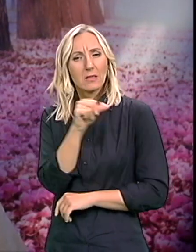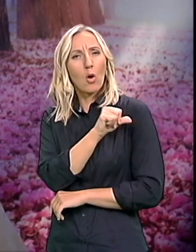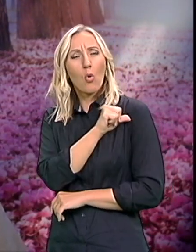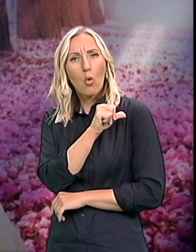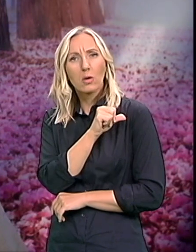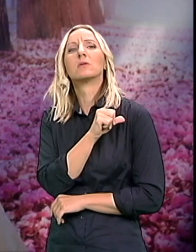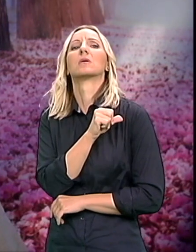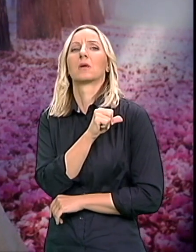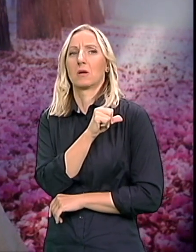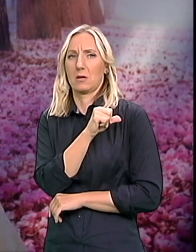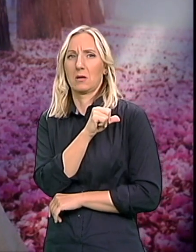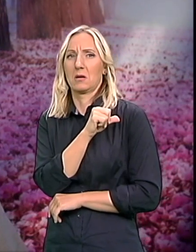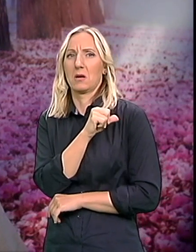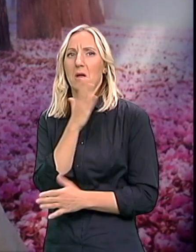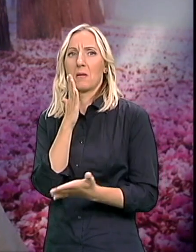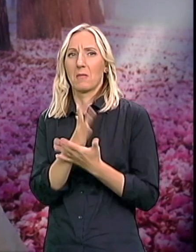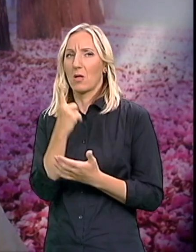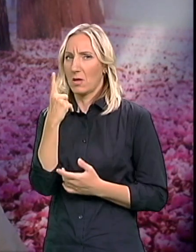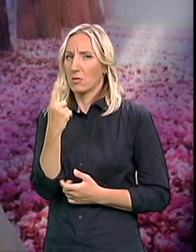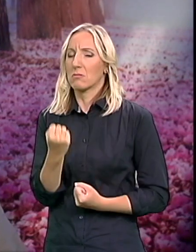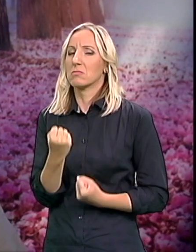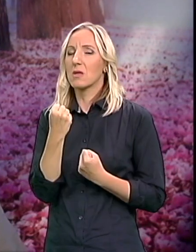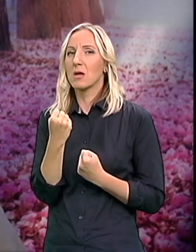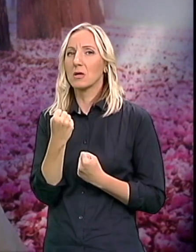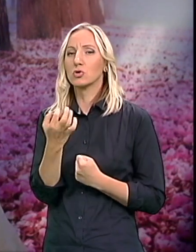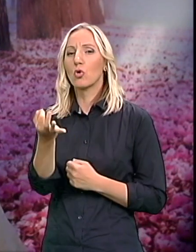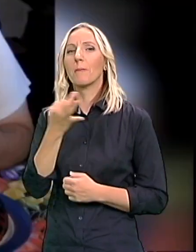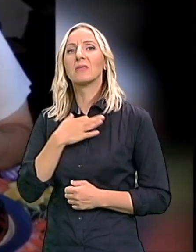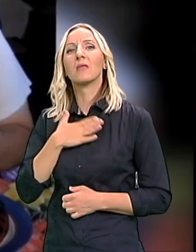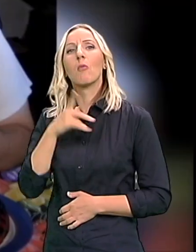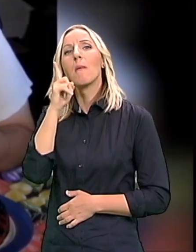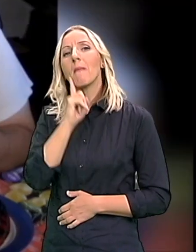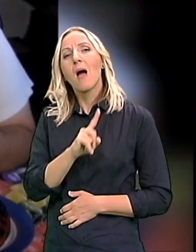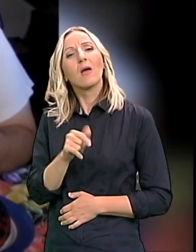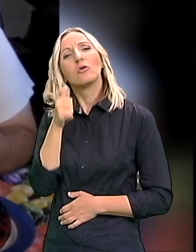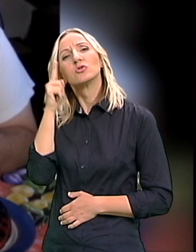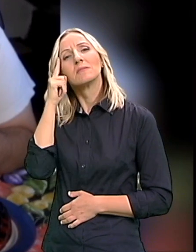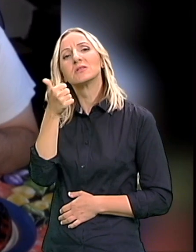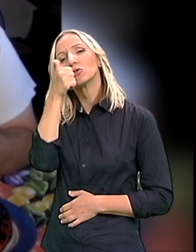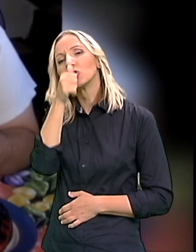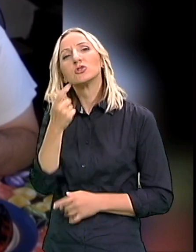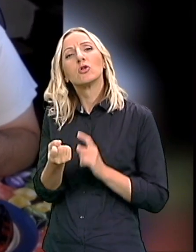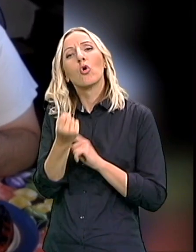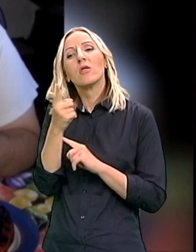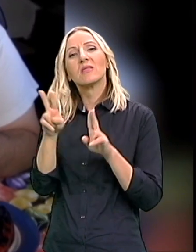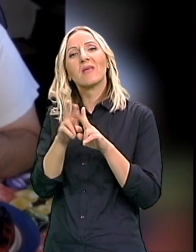palo Jedno vrlo teško pitanje Od moje majke Šta ti misliš Šta će biti sa Veljkom On je tada imao osam godina